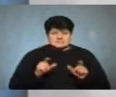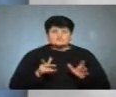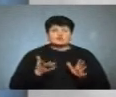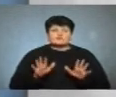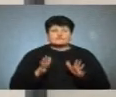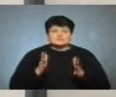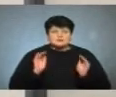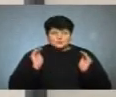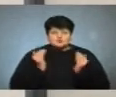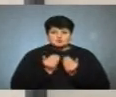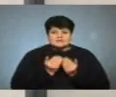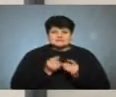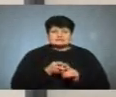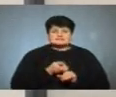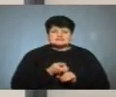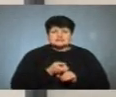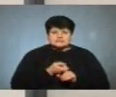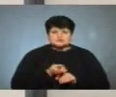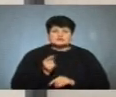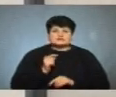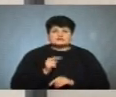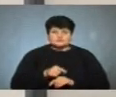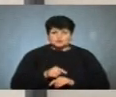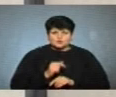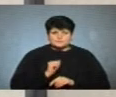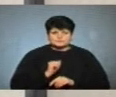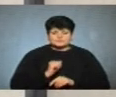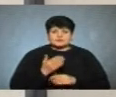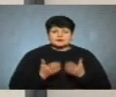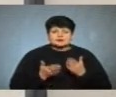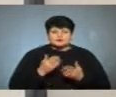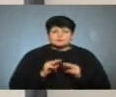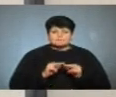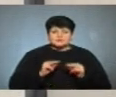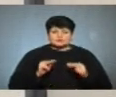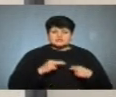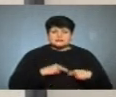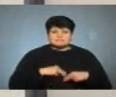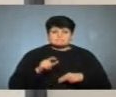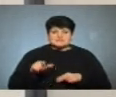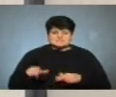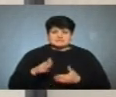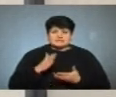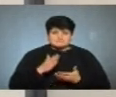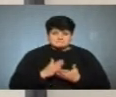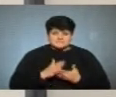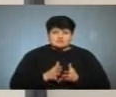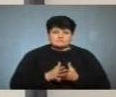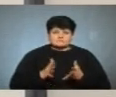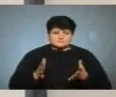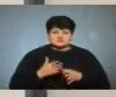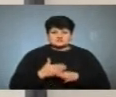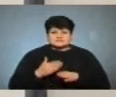ізоляції? В залежності від того, якщо педагогічний працівник мав у більшій